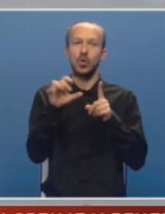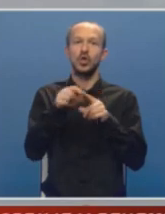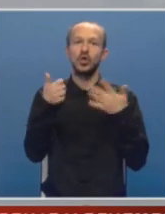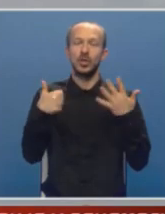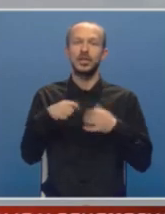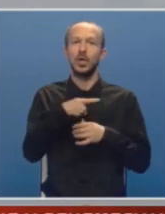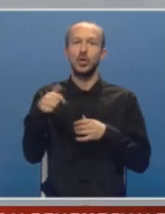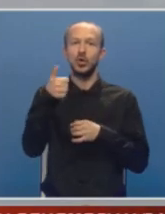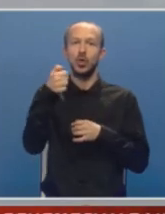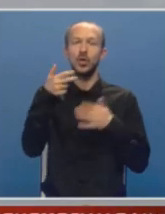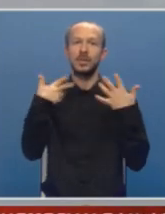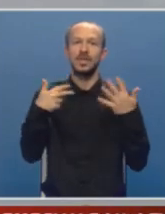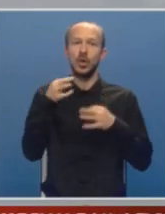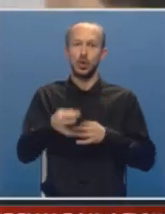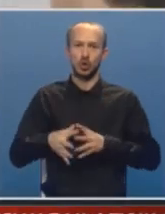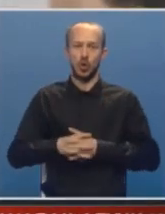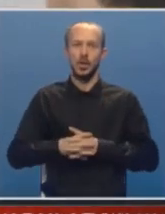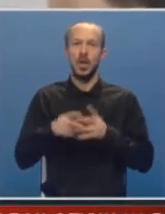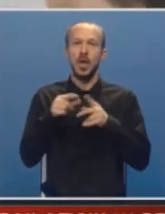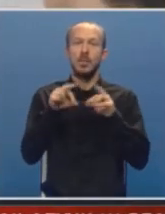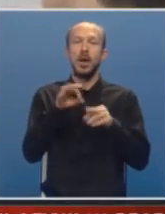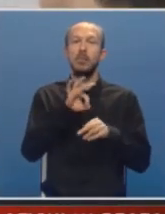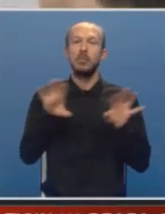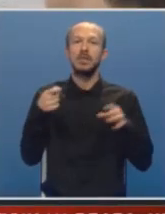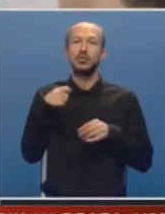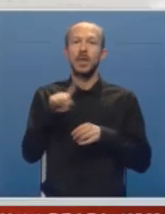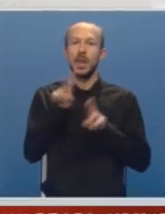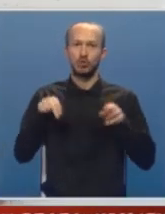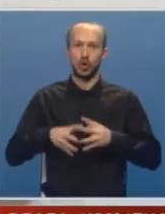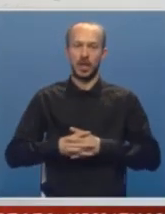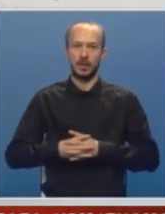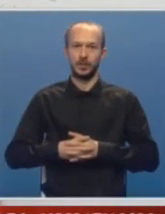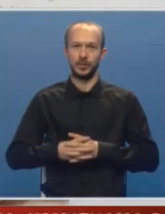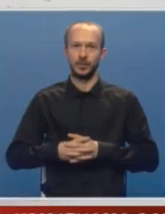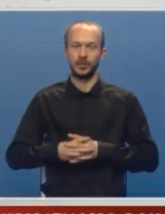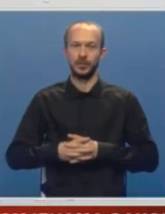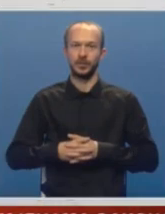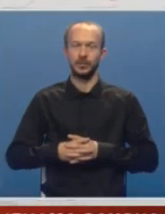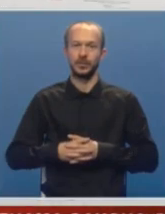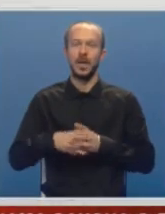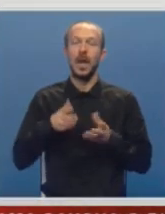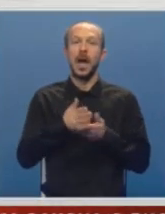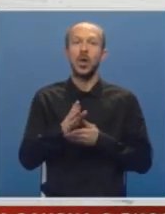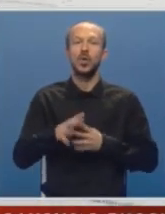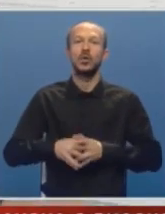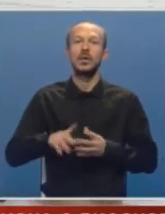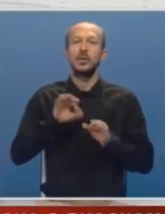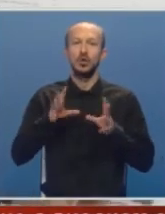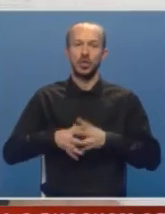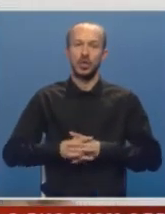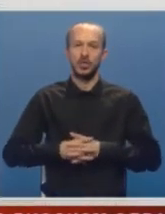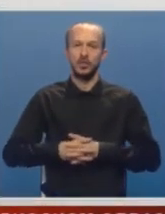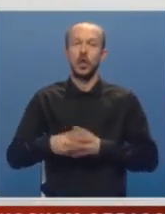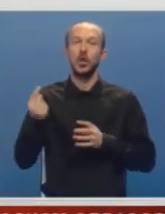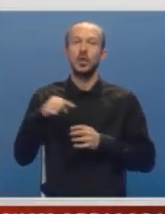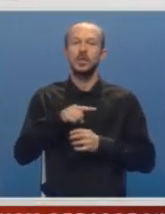60 do 180 odsto, pa bez poskupljenja ne može. Dok da je 23. ako njete se ništa, mi se